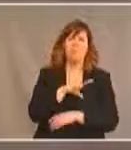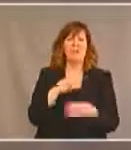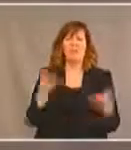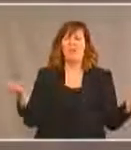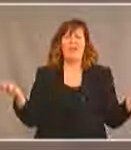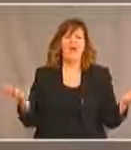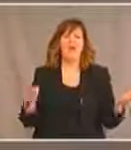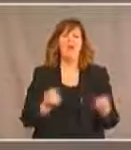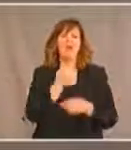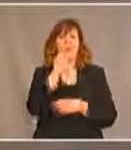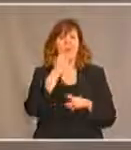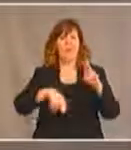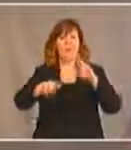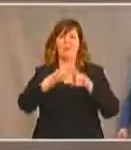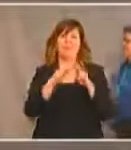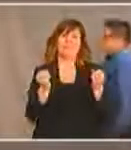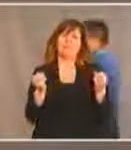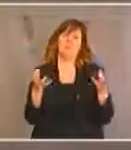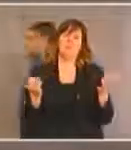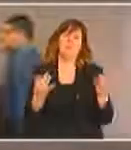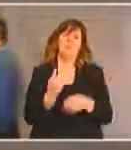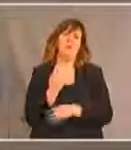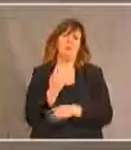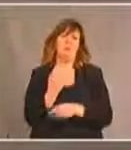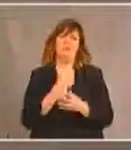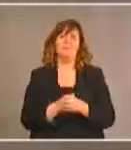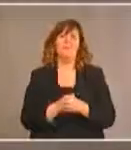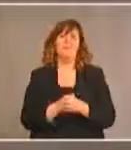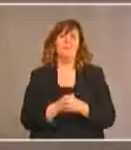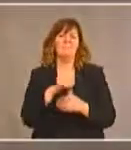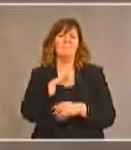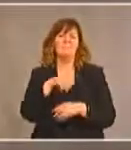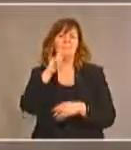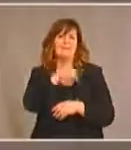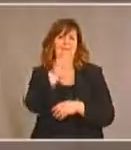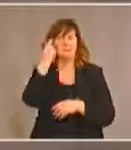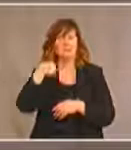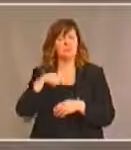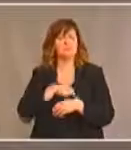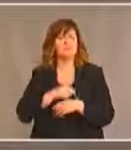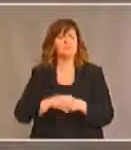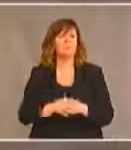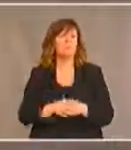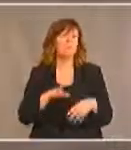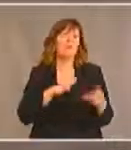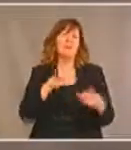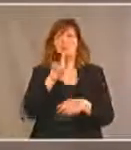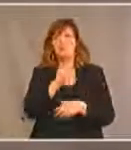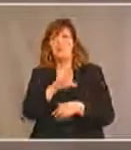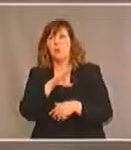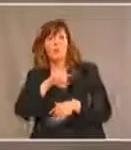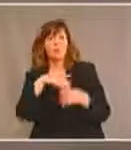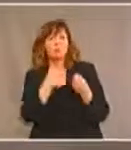pas à trouver les réponses, ce qui est bien difficile. Mais je suis sûre qu'il y a beaucoup de